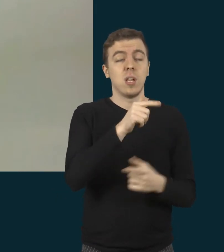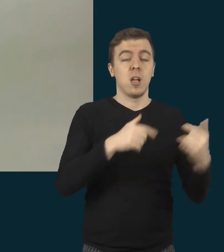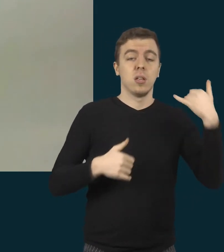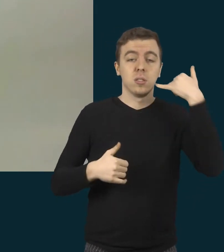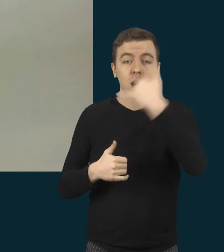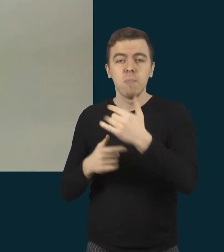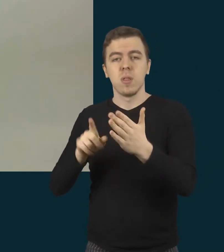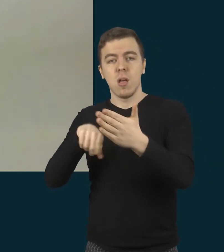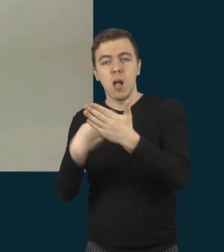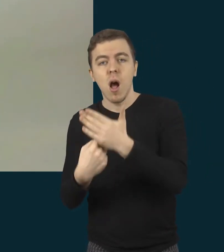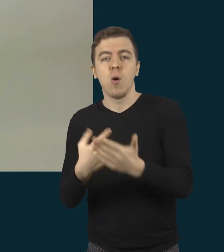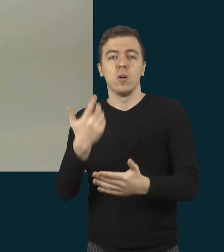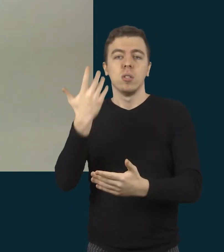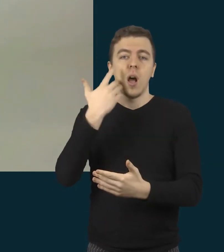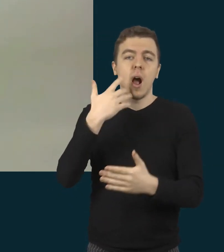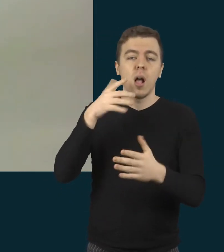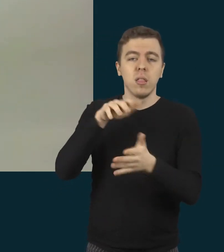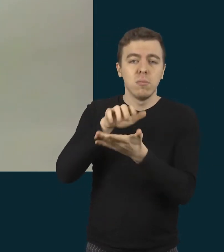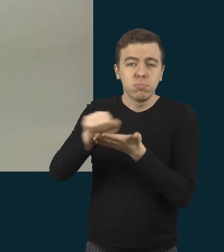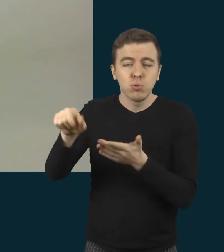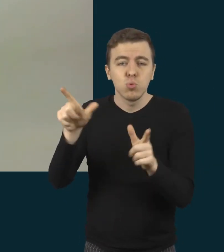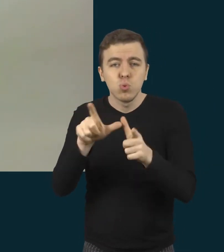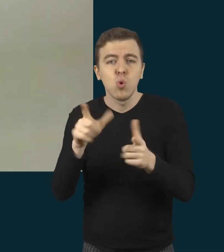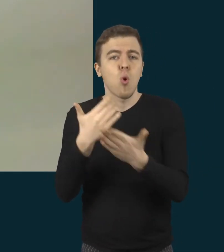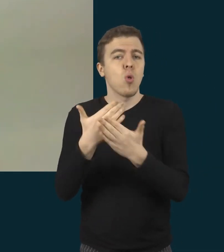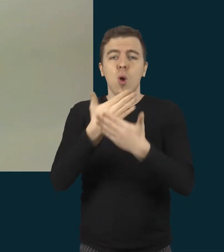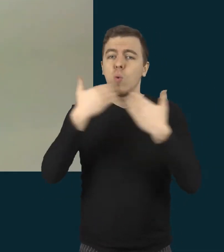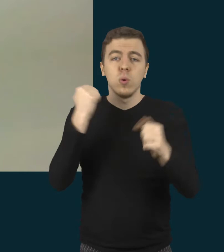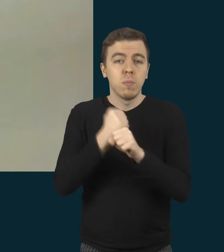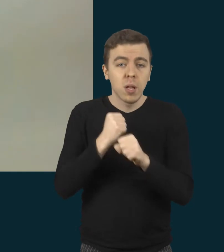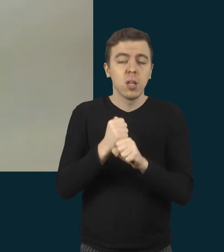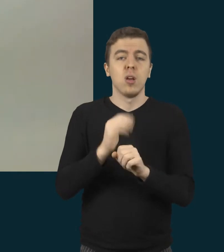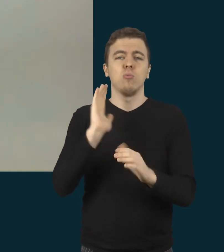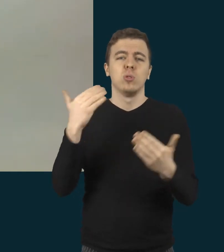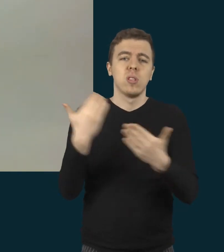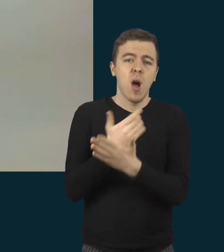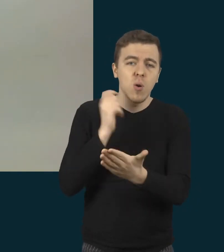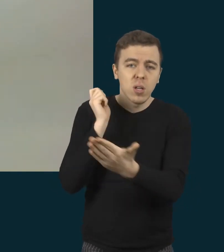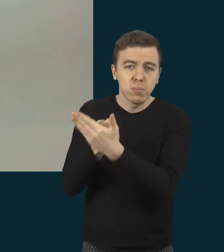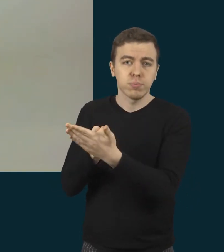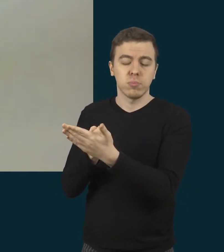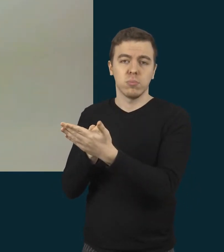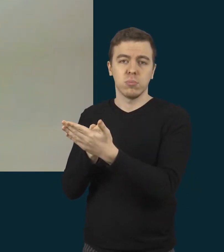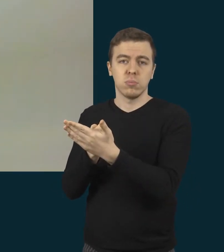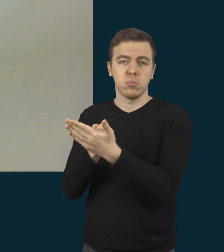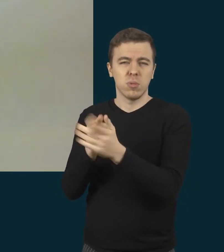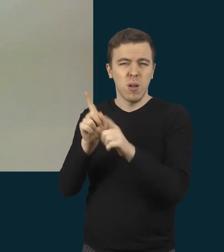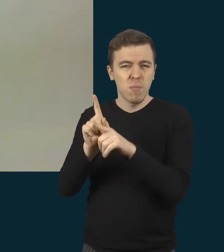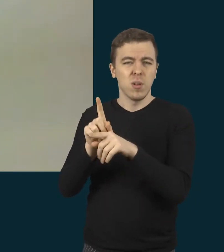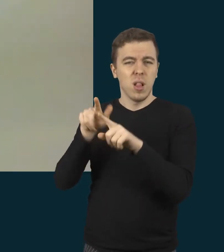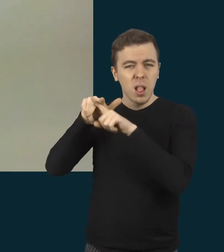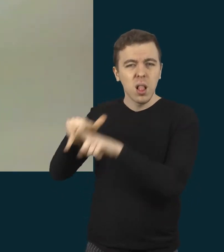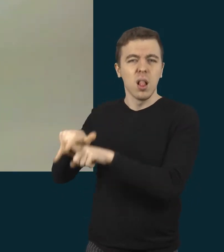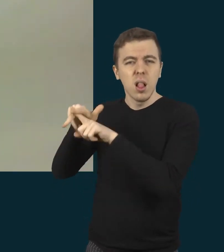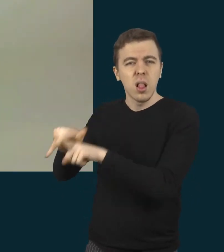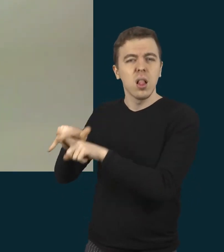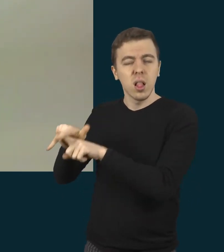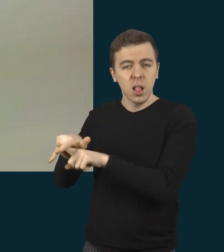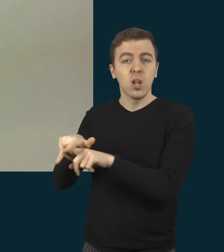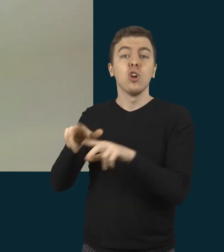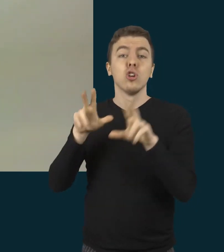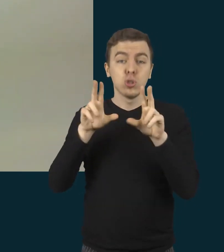užduočių, kurias turėjome atlikti ir užduos dar naujų užduočių. Tai iš tikrųjų tai galėjo kelti didelį